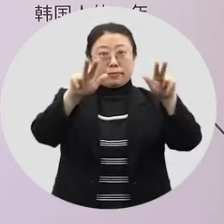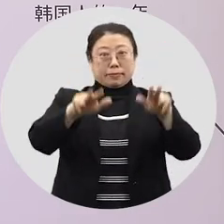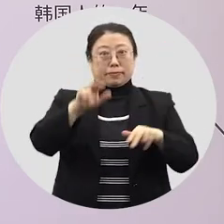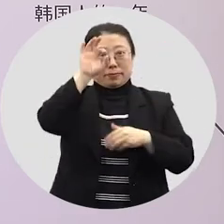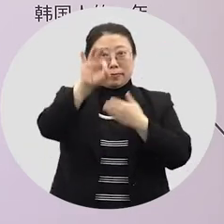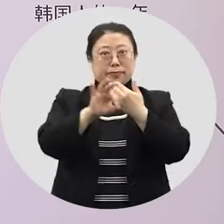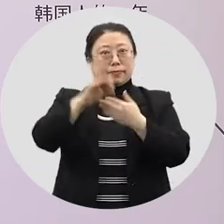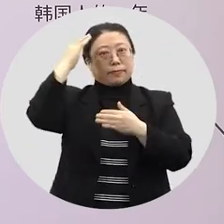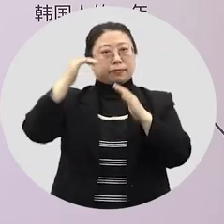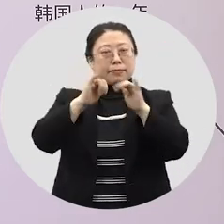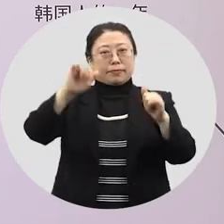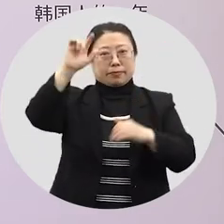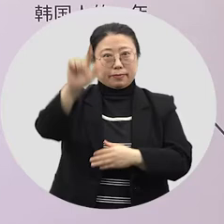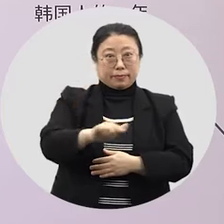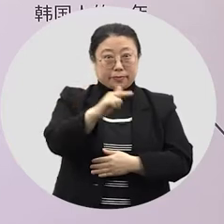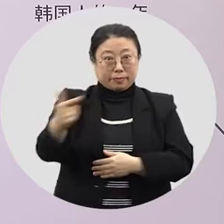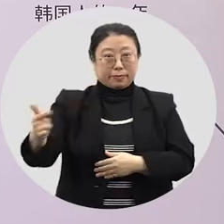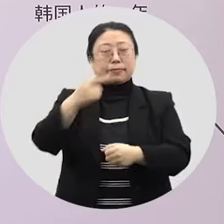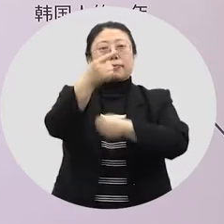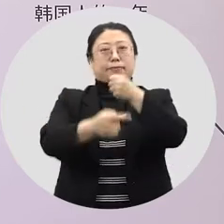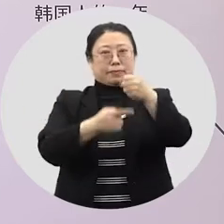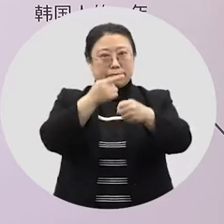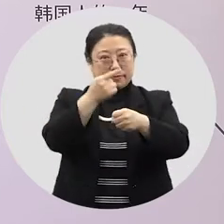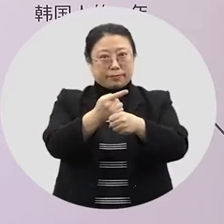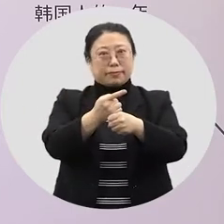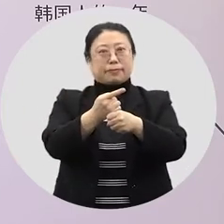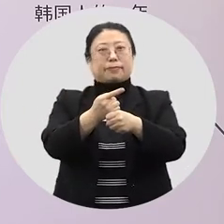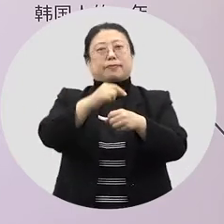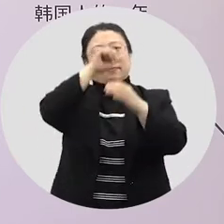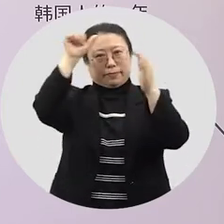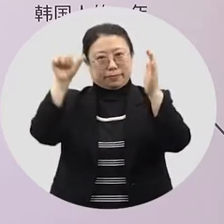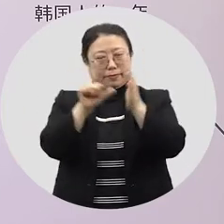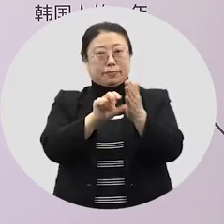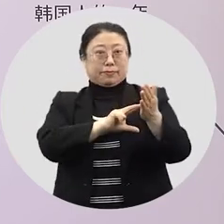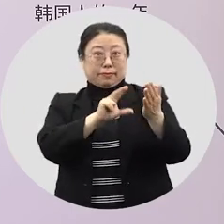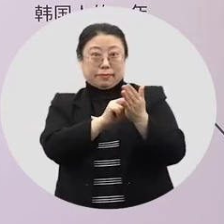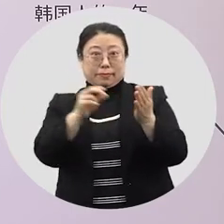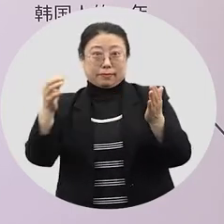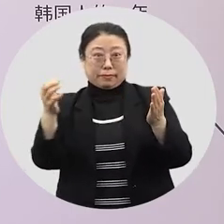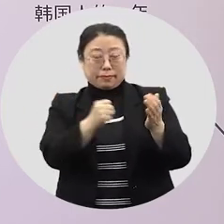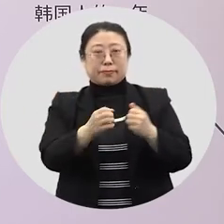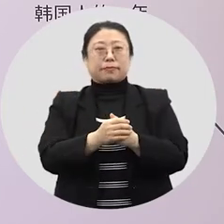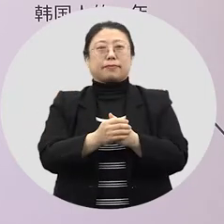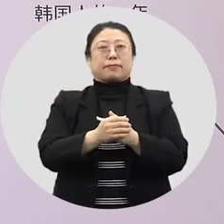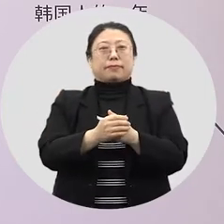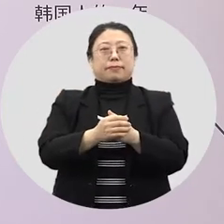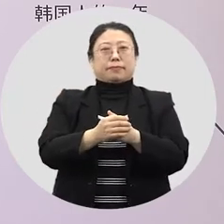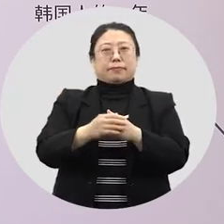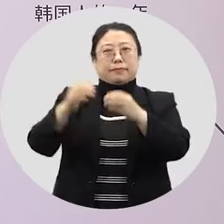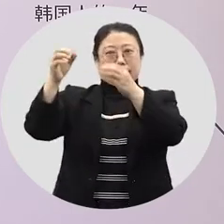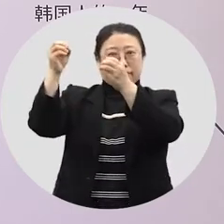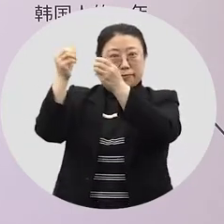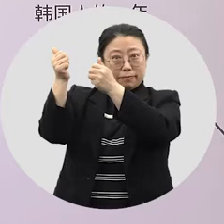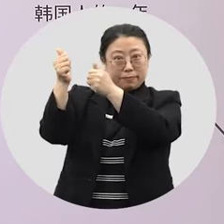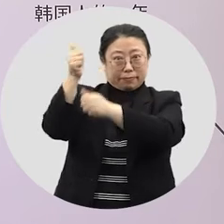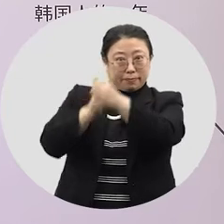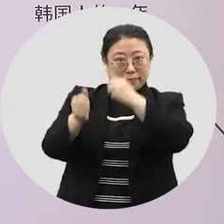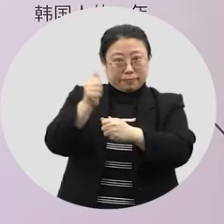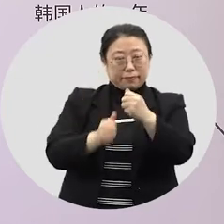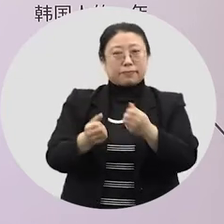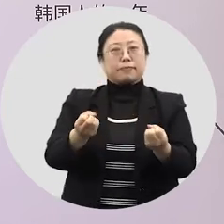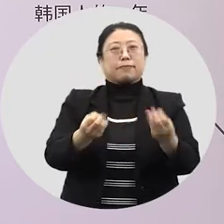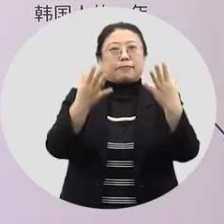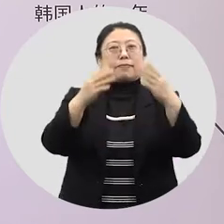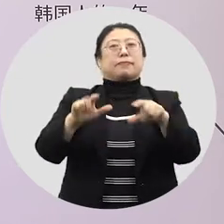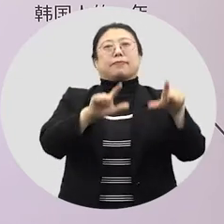한국인의 하루, 한국인의 1년, 한국인의 일생이라는 주제로 우리의 세식풍속과 생활문화를